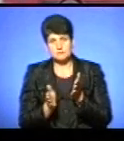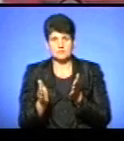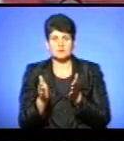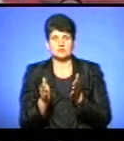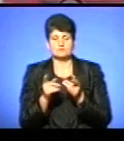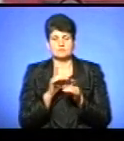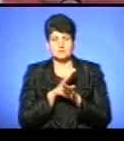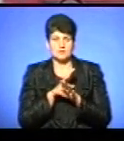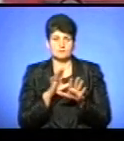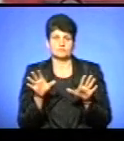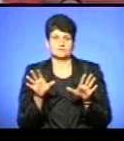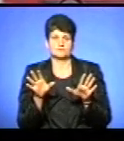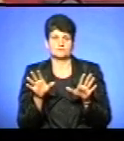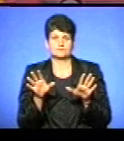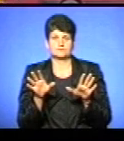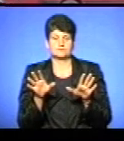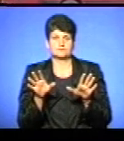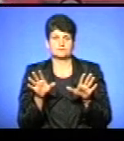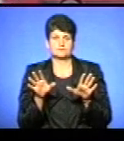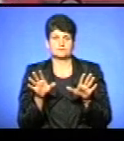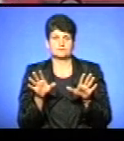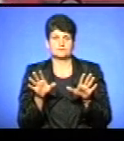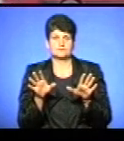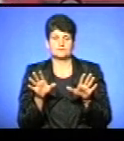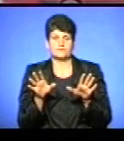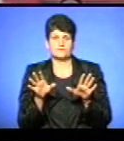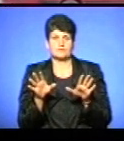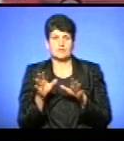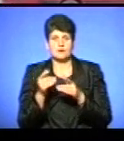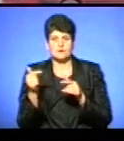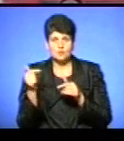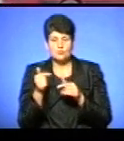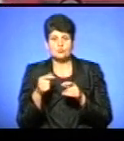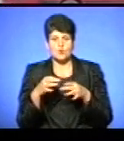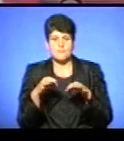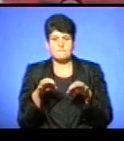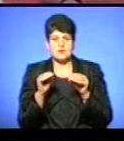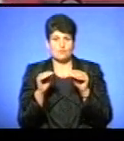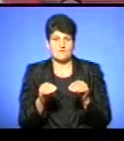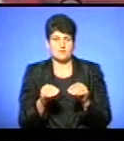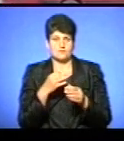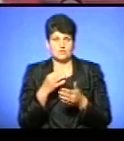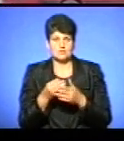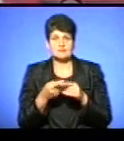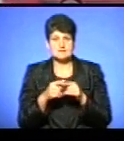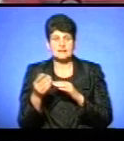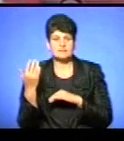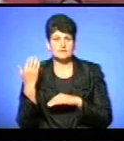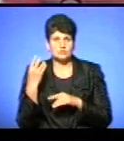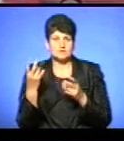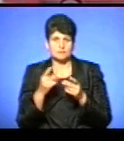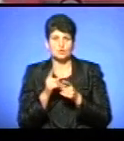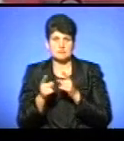день уникнути від нахального паркування відповідальності адміністративної. Тому це давним-давно треба було